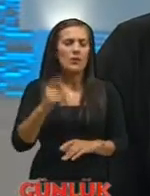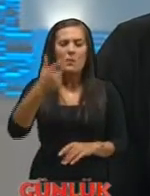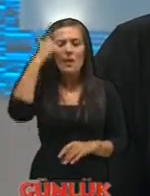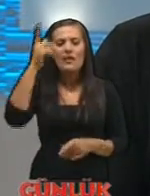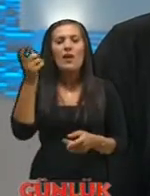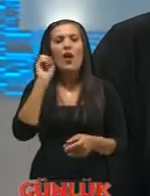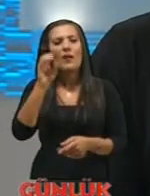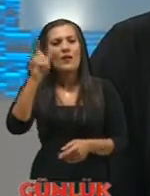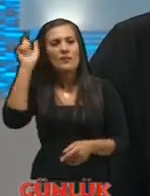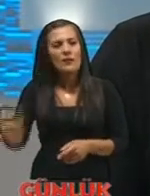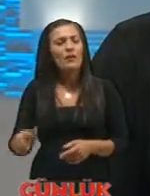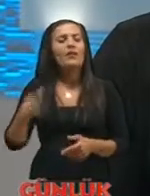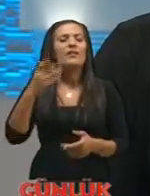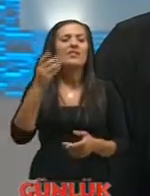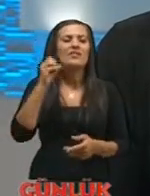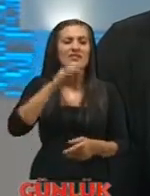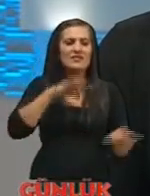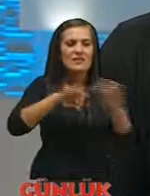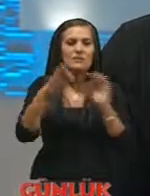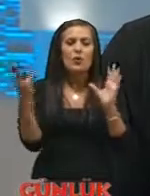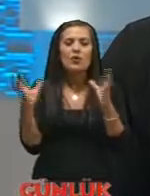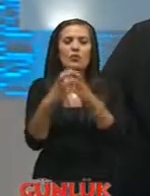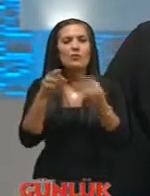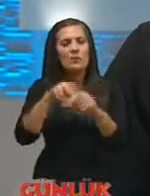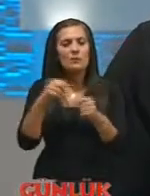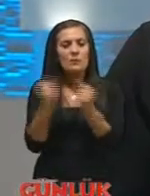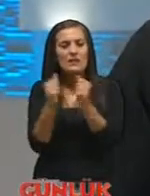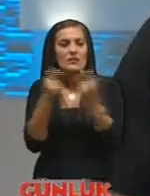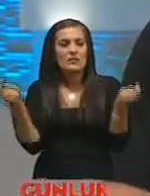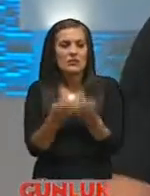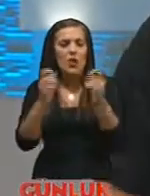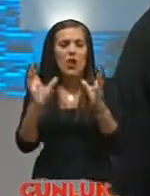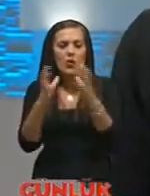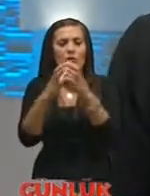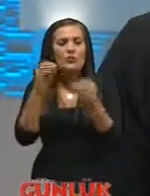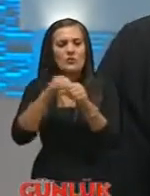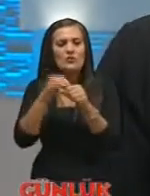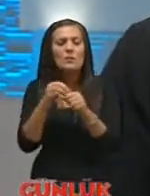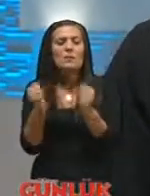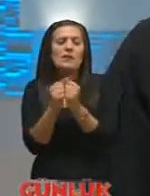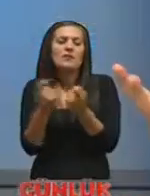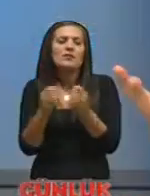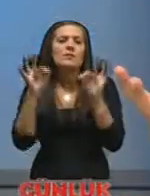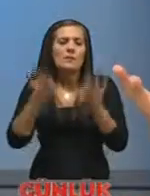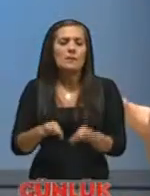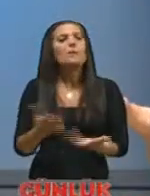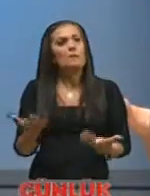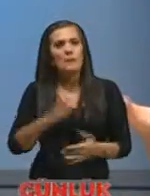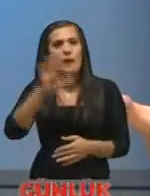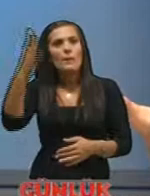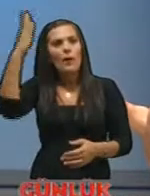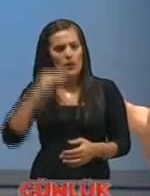yönetmenler belli ışık tasarımcılar artık bir grup çalışıyor yani öyle çalışılıyor öyle bir şey oluşmuş farkına varmışız